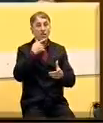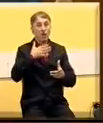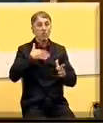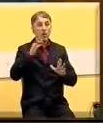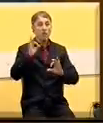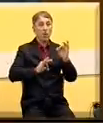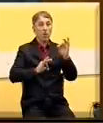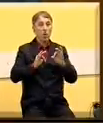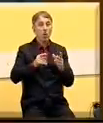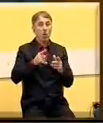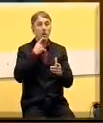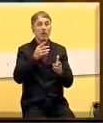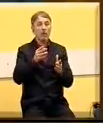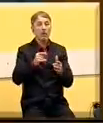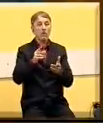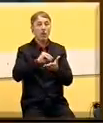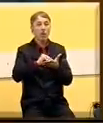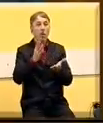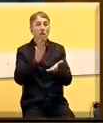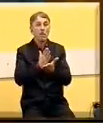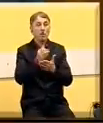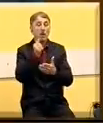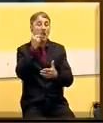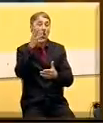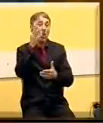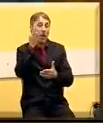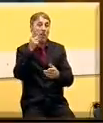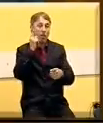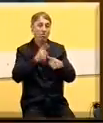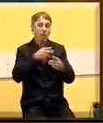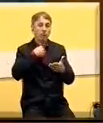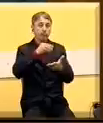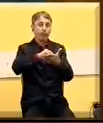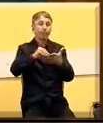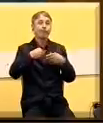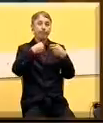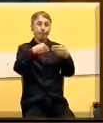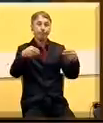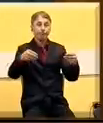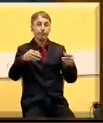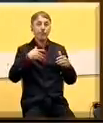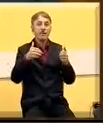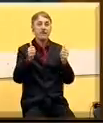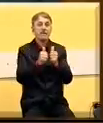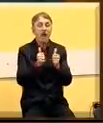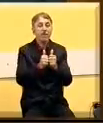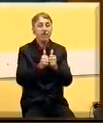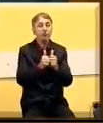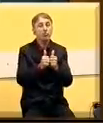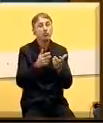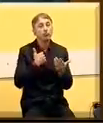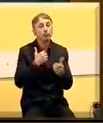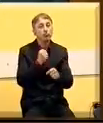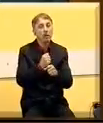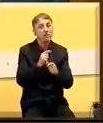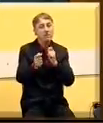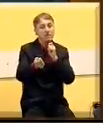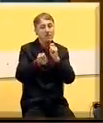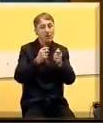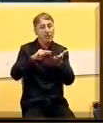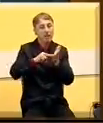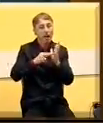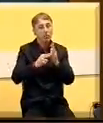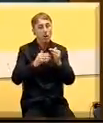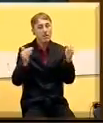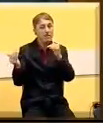koja će biti predsazna opet za nekoliko dana je da smo zajedničkim merama, odnosno s porozumom o tehničkoj